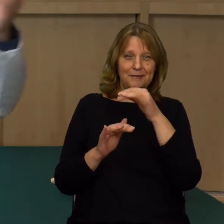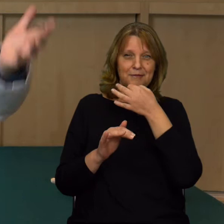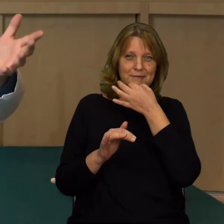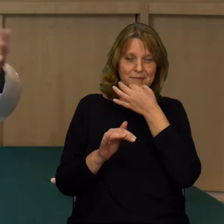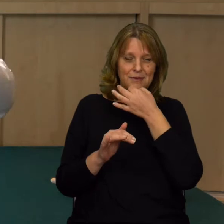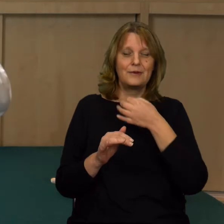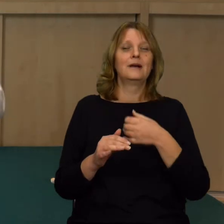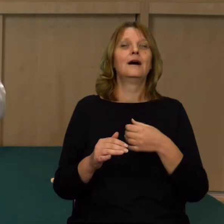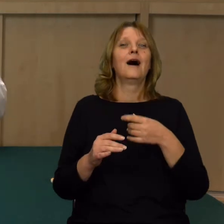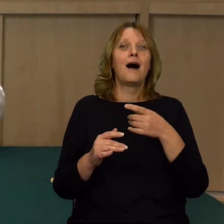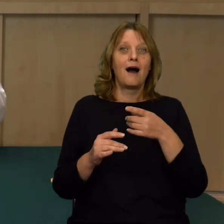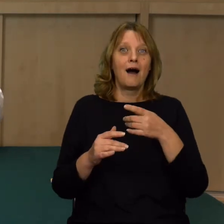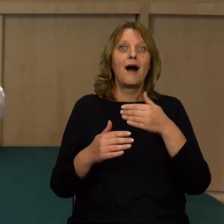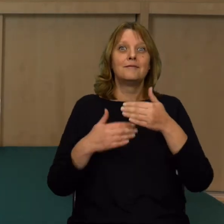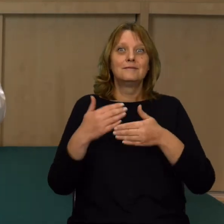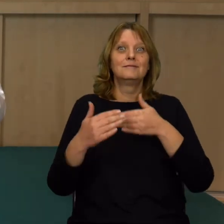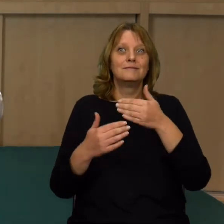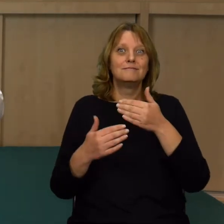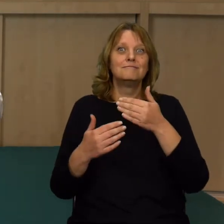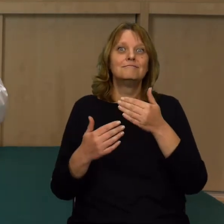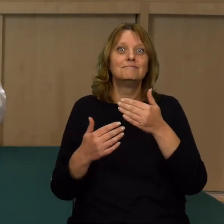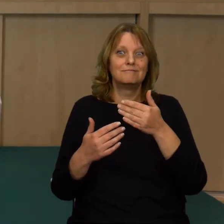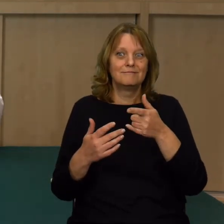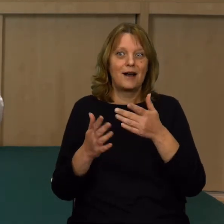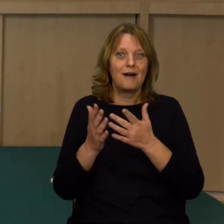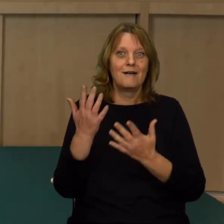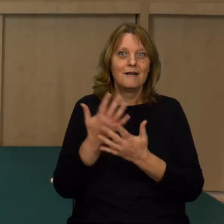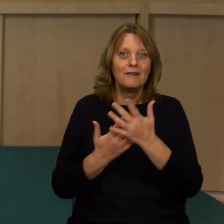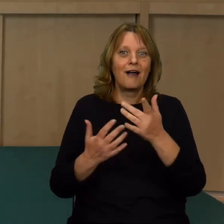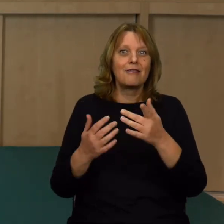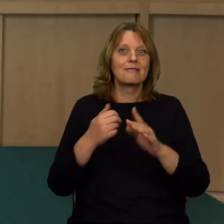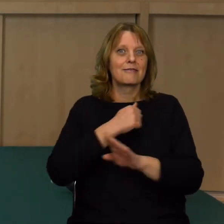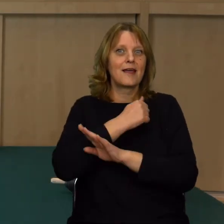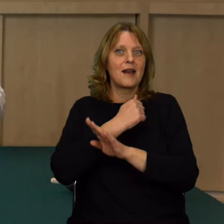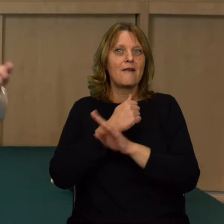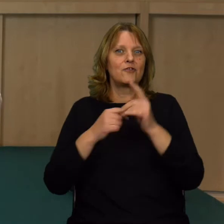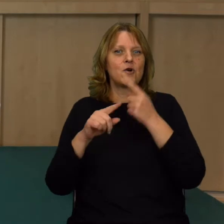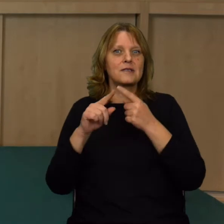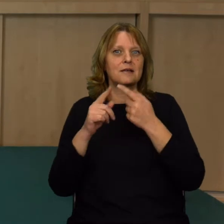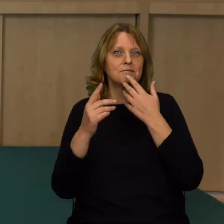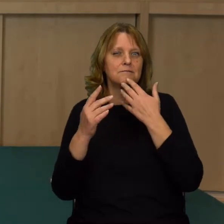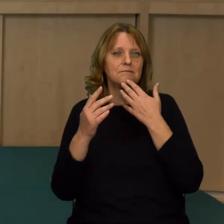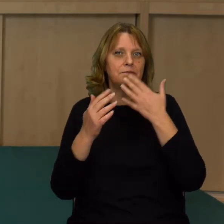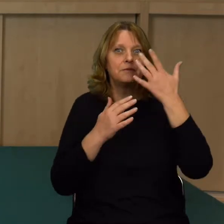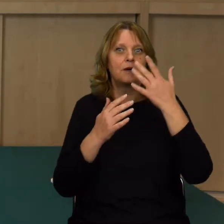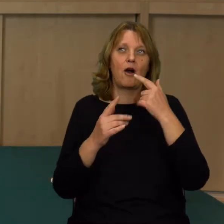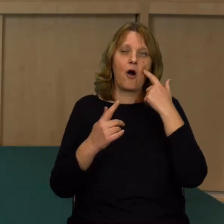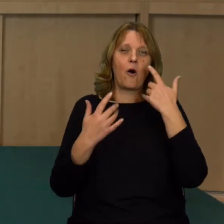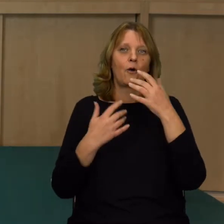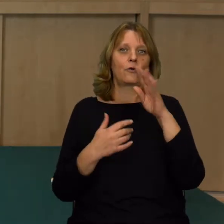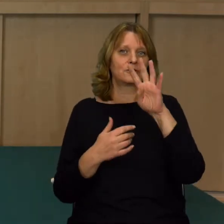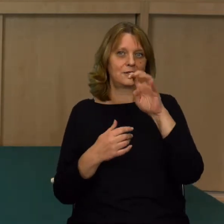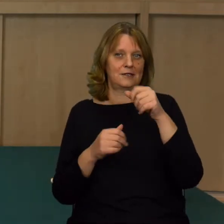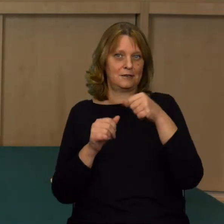zaczął by lecieć dym, co wnioskowałbym po tym, że to drewno zbliża się do temperatury swojego zapłonu, czyli do jakichś 400